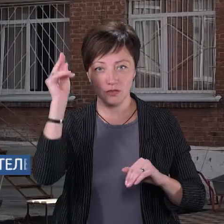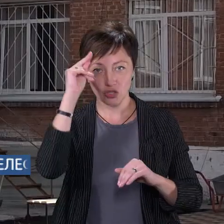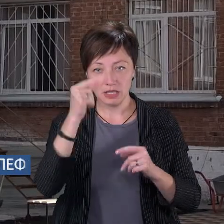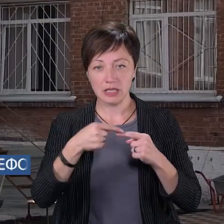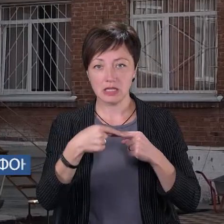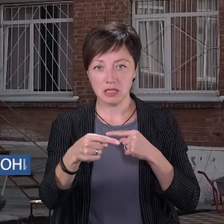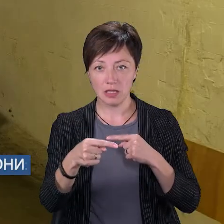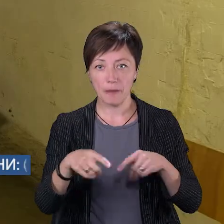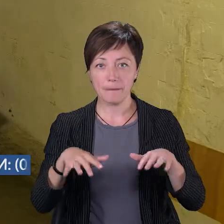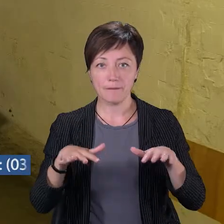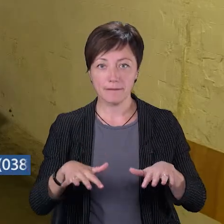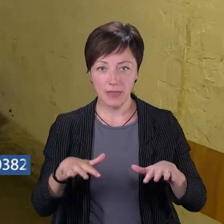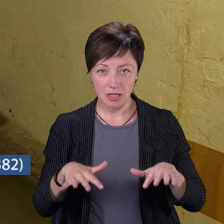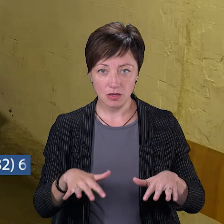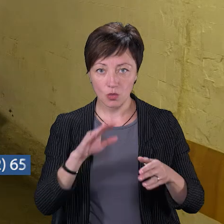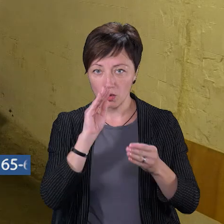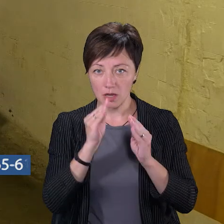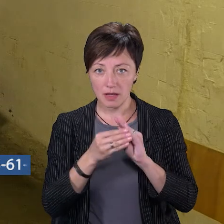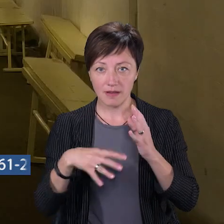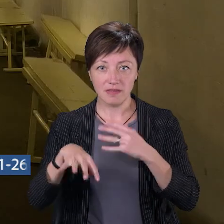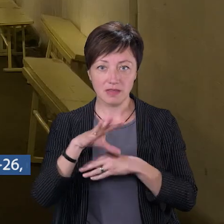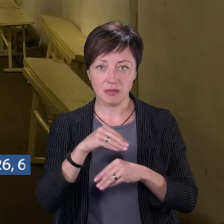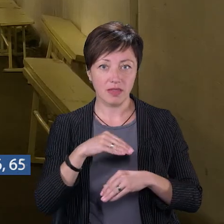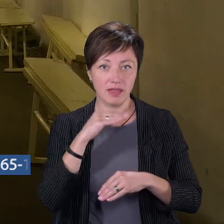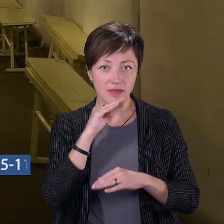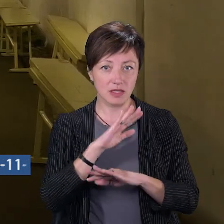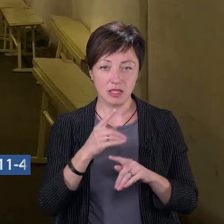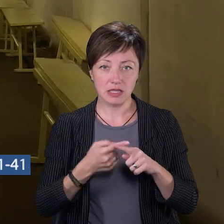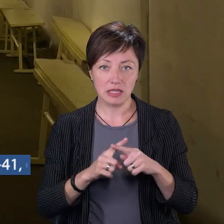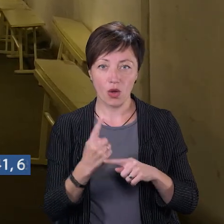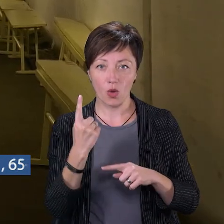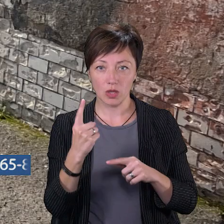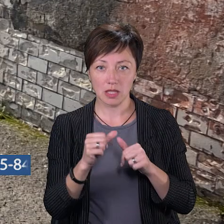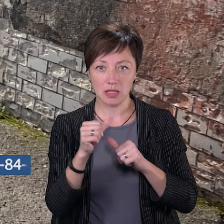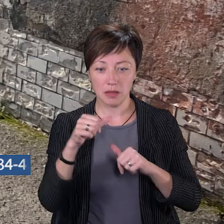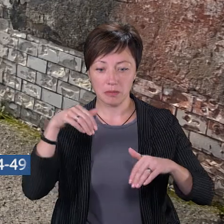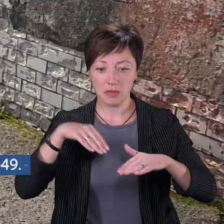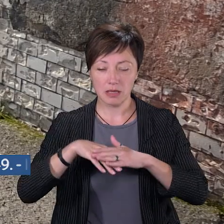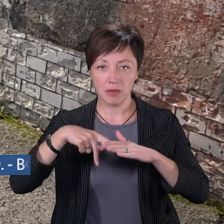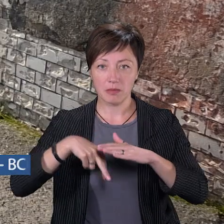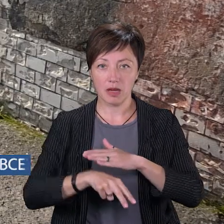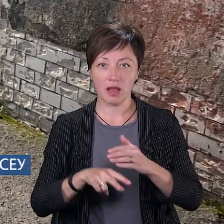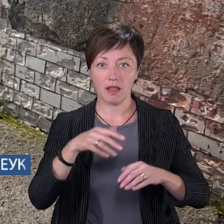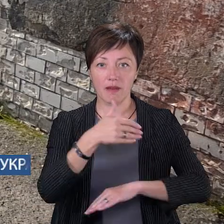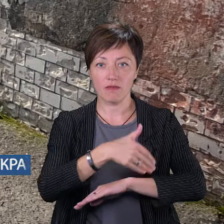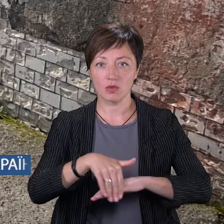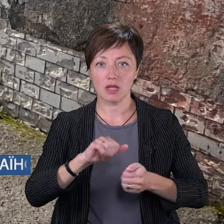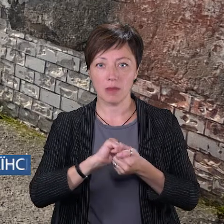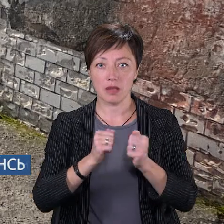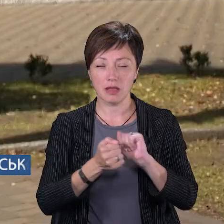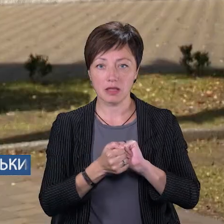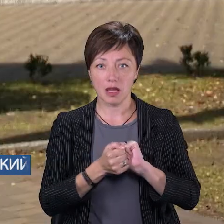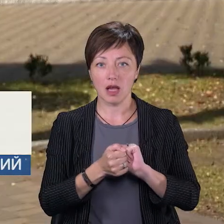дистанційно, бо місць у діючих укриттях усім не вистачало. Ось це одне із них – підземний перехід на вулиці Кам'янецькій. За